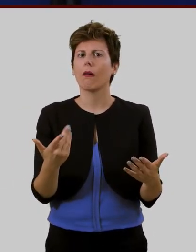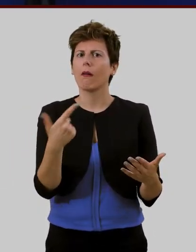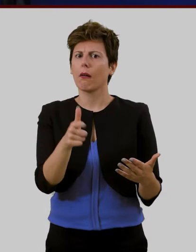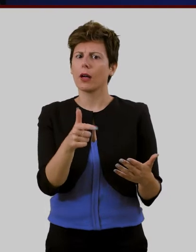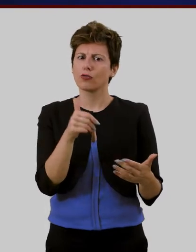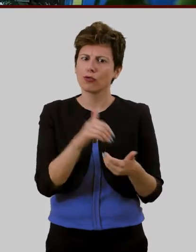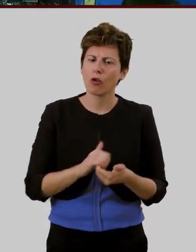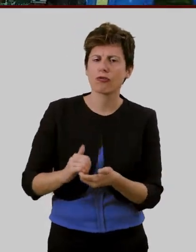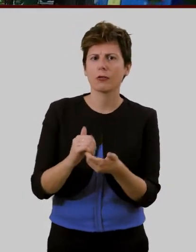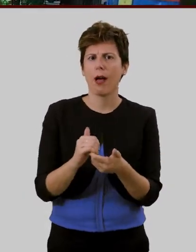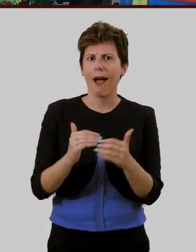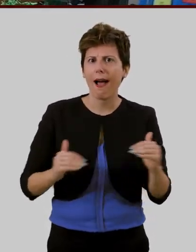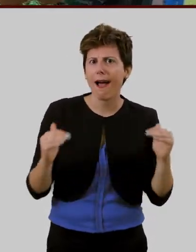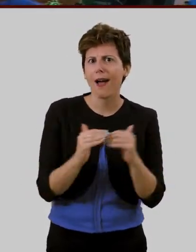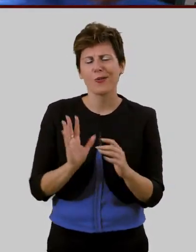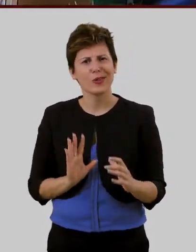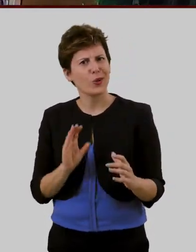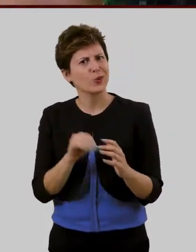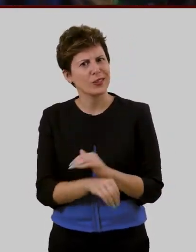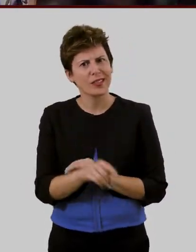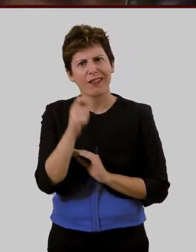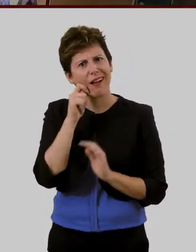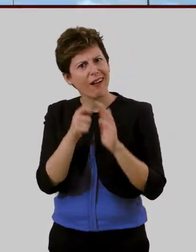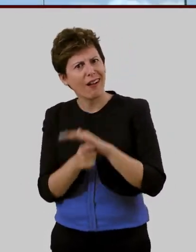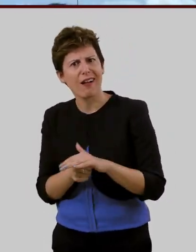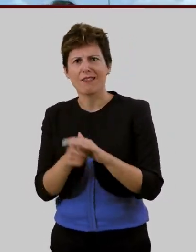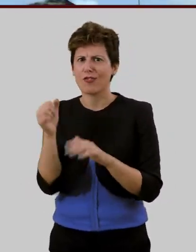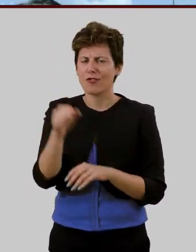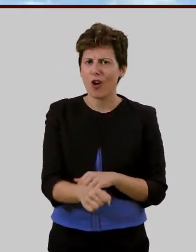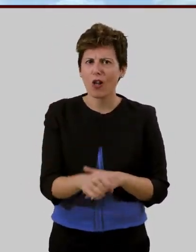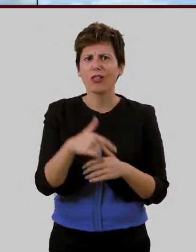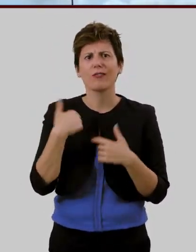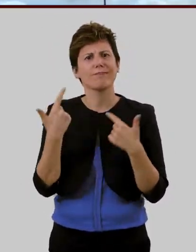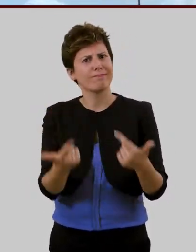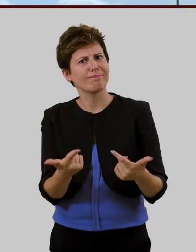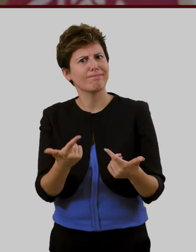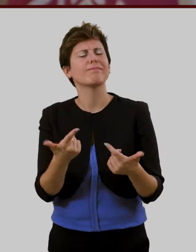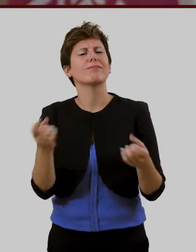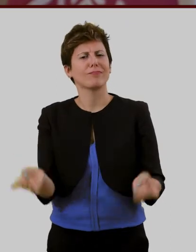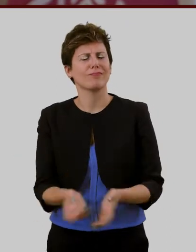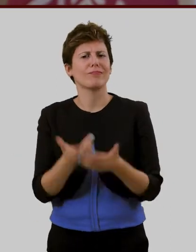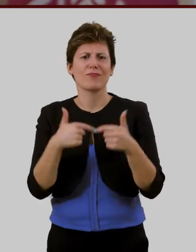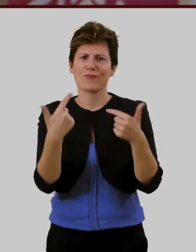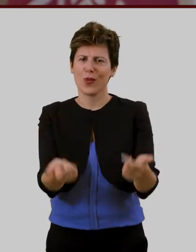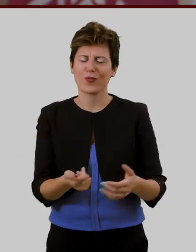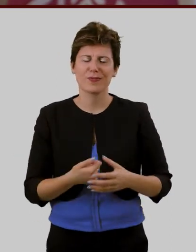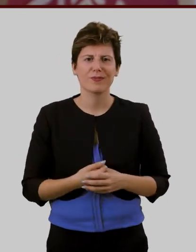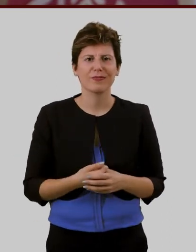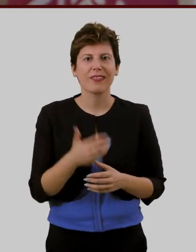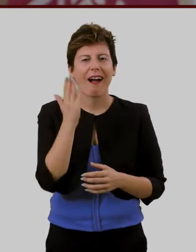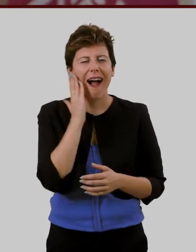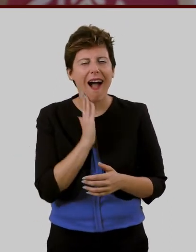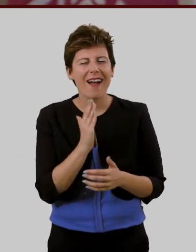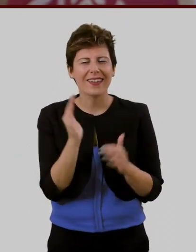persone che sia equa inclusiva e contro ogni forma di discriminazione cari ragazze e cari